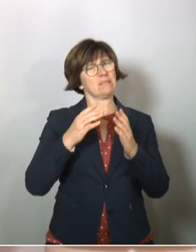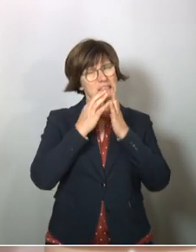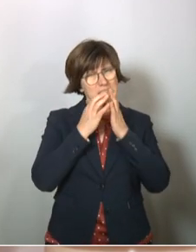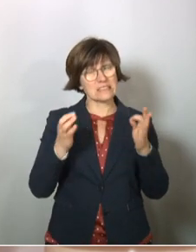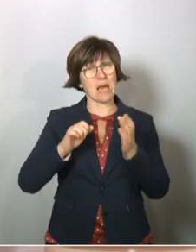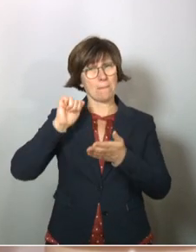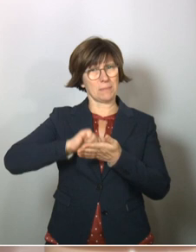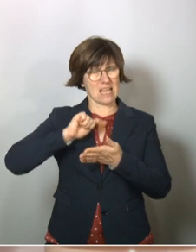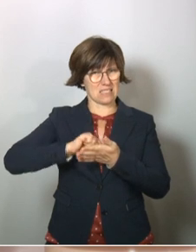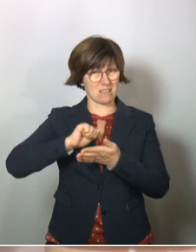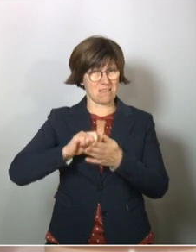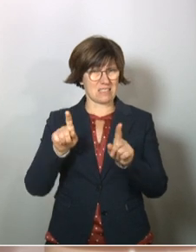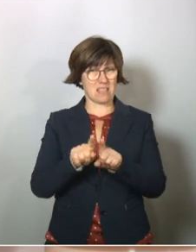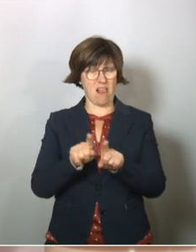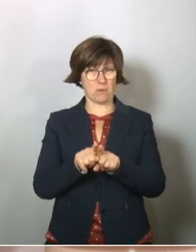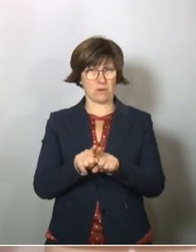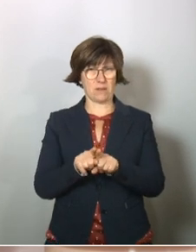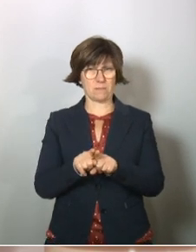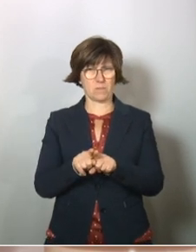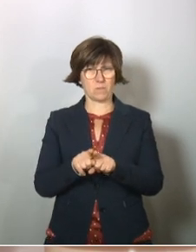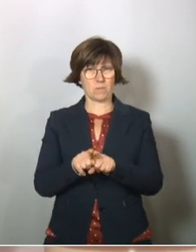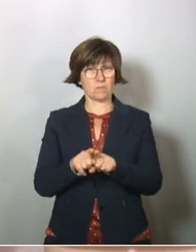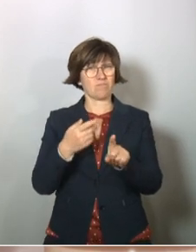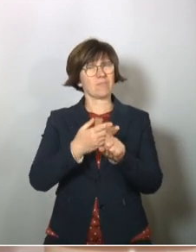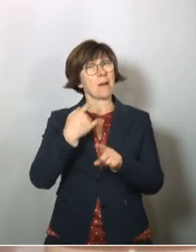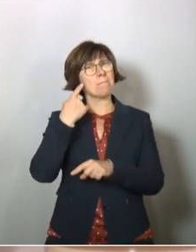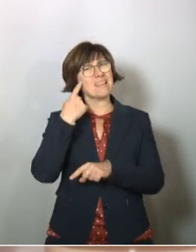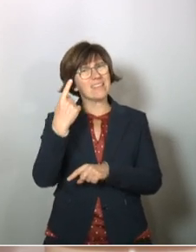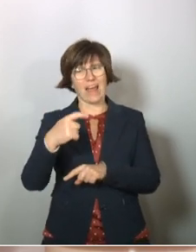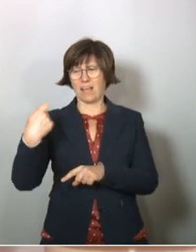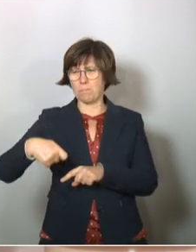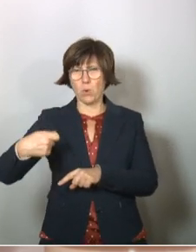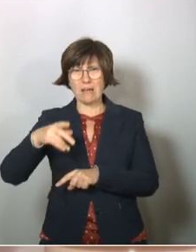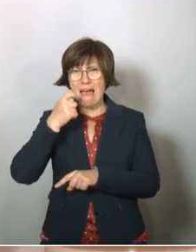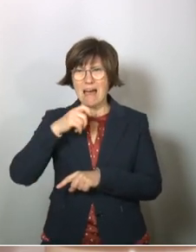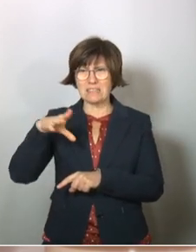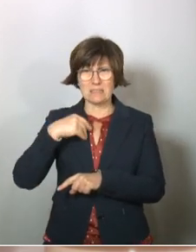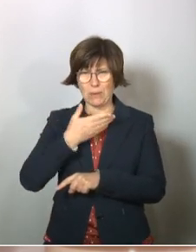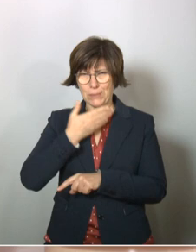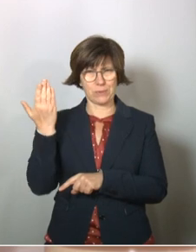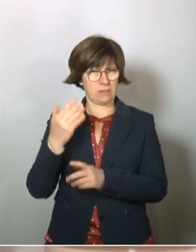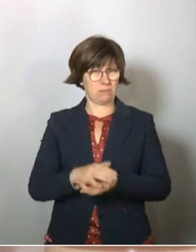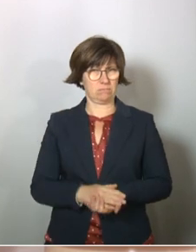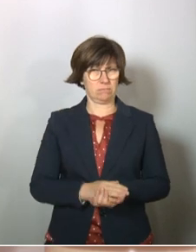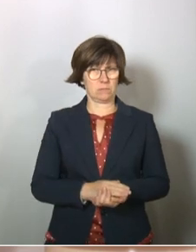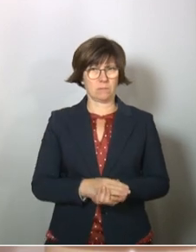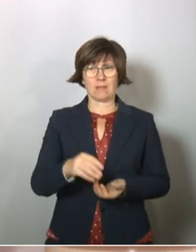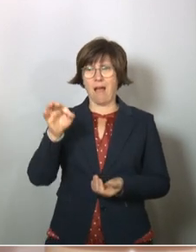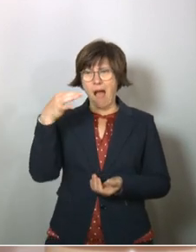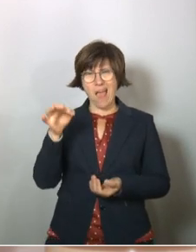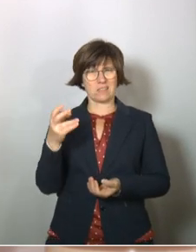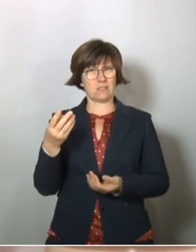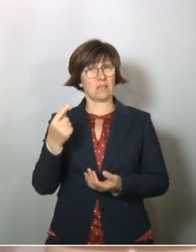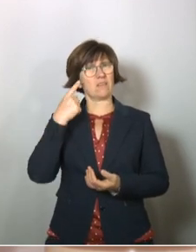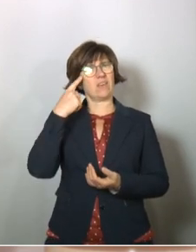verstehende Presse, die haben diese Bedenken der Bürger nicht ernst genommen. Das Einzige, was ihnen